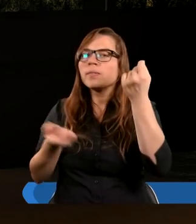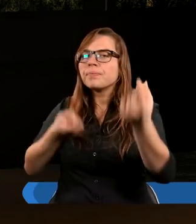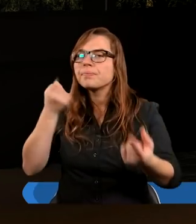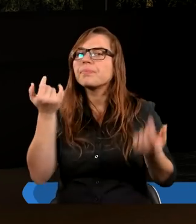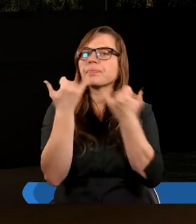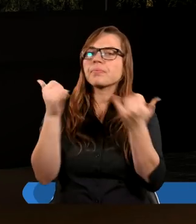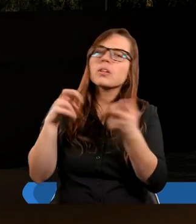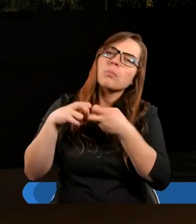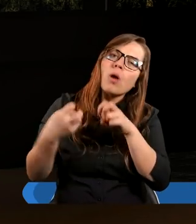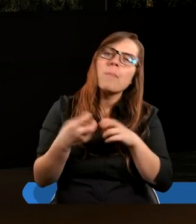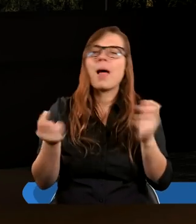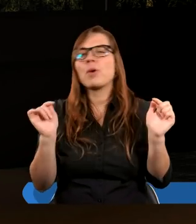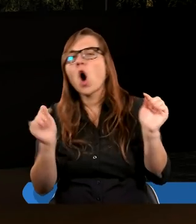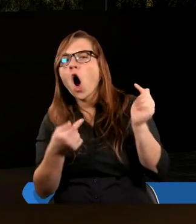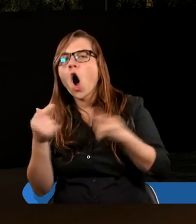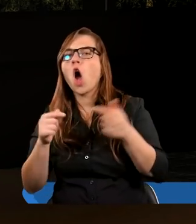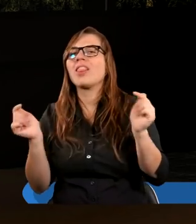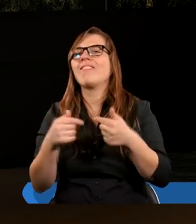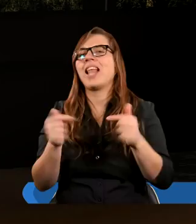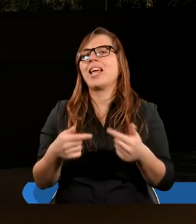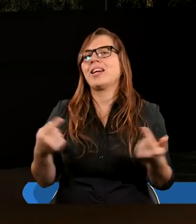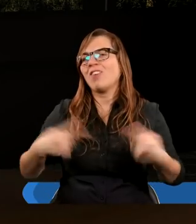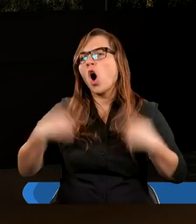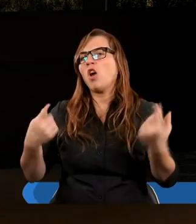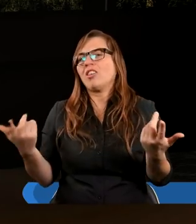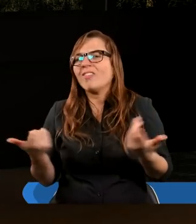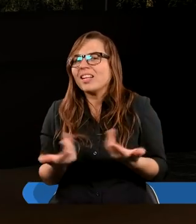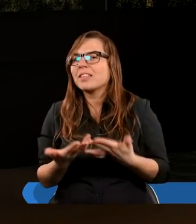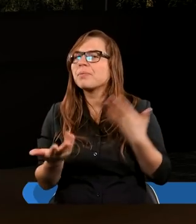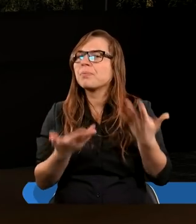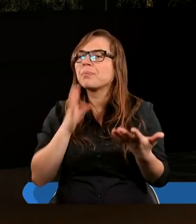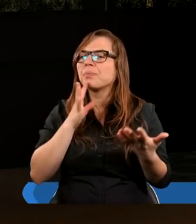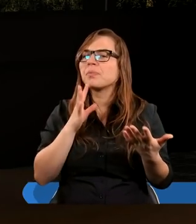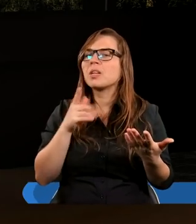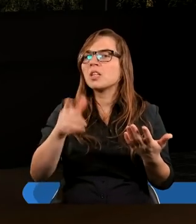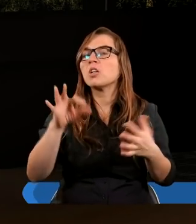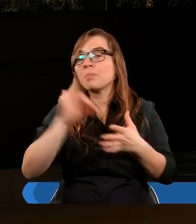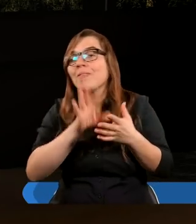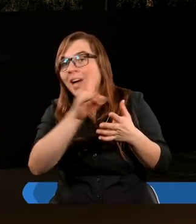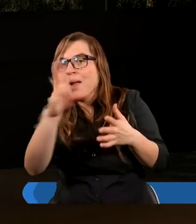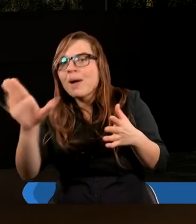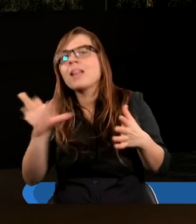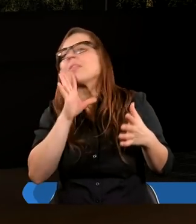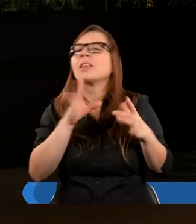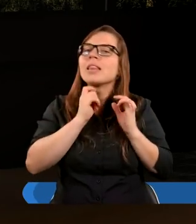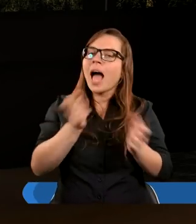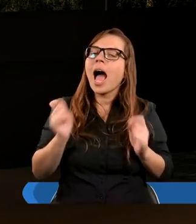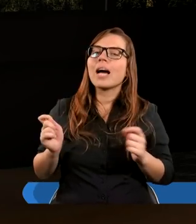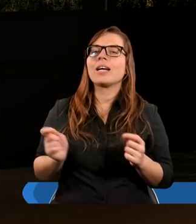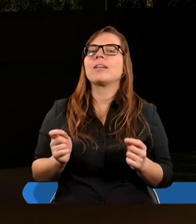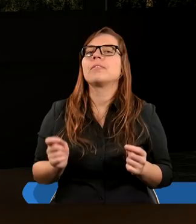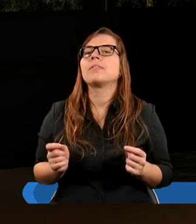problemy czy konflikty, każdy też uzyskał pewne dary. I